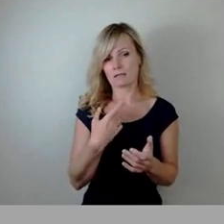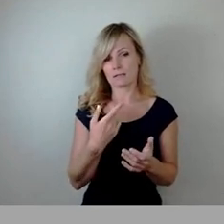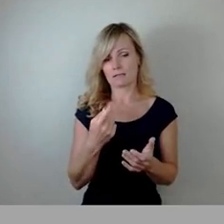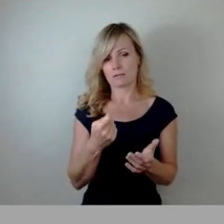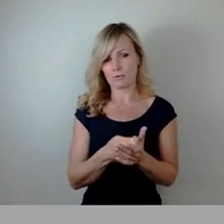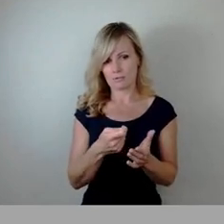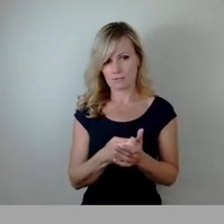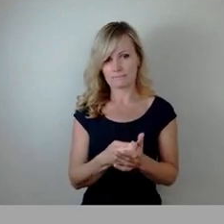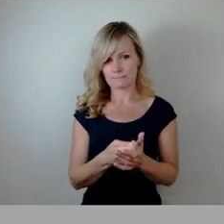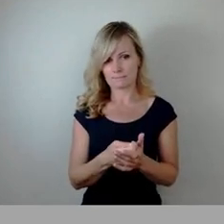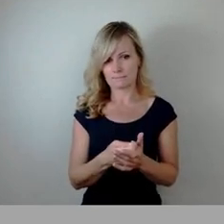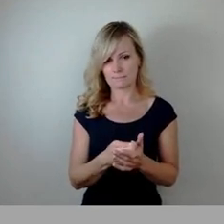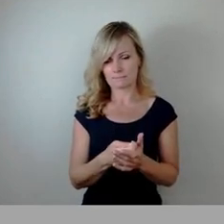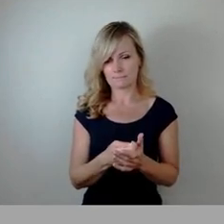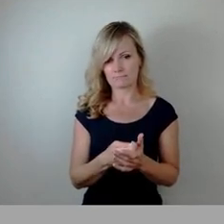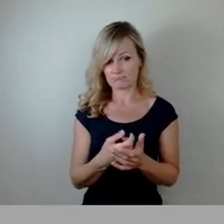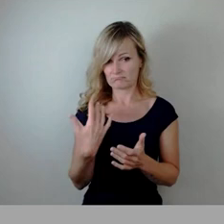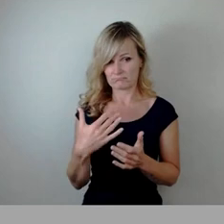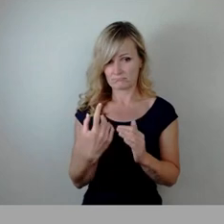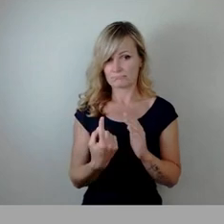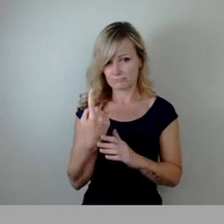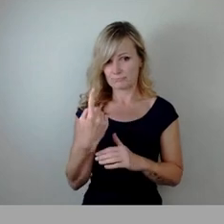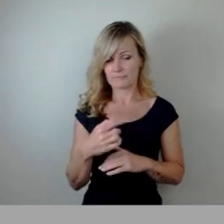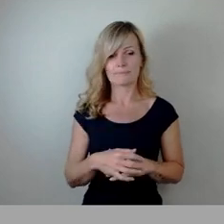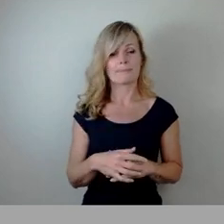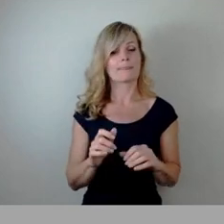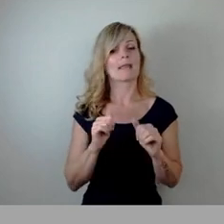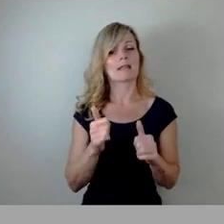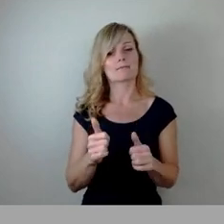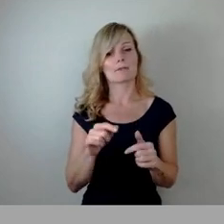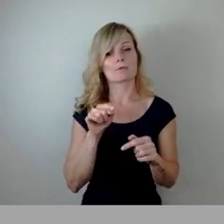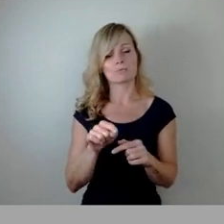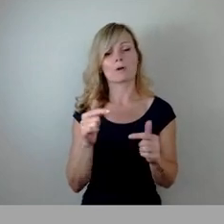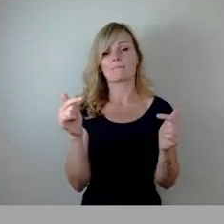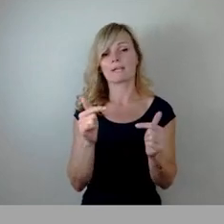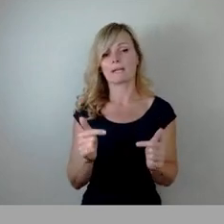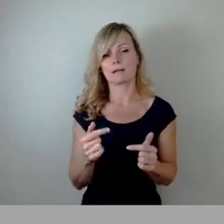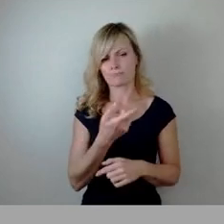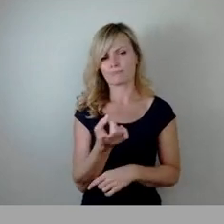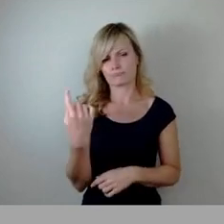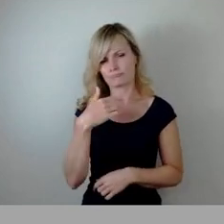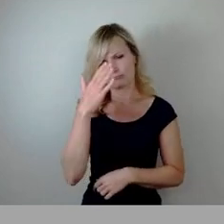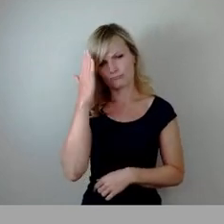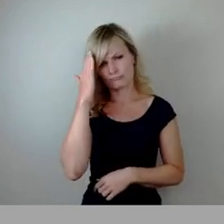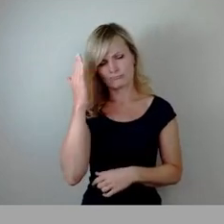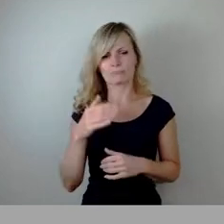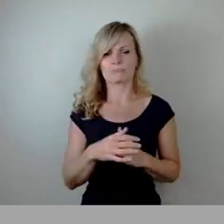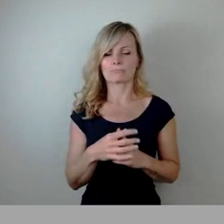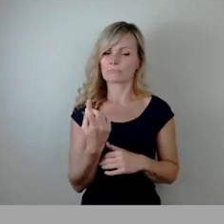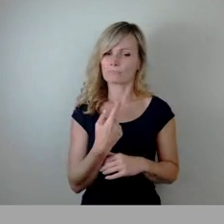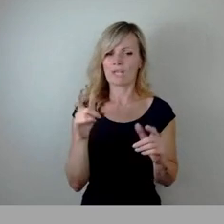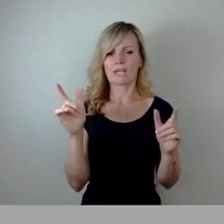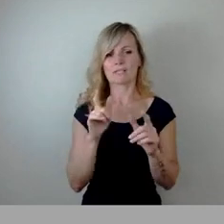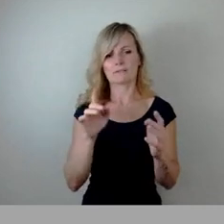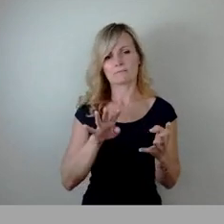Hilfe zur Pflege, denke ich, ist uns allen bewusst. Wir sind eine älter werdende Gesellschaft, wir haben zunehmend pflegebedürftige Menschen,